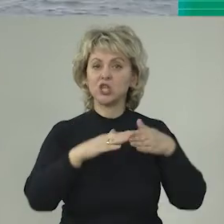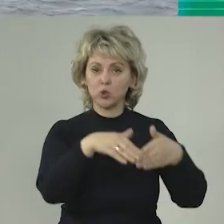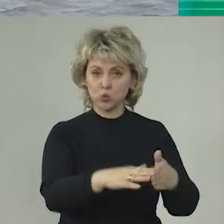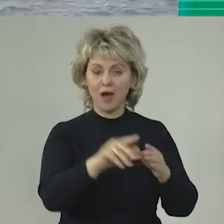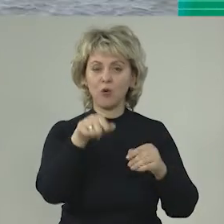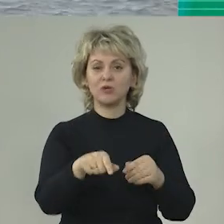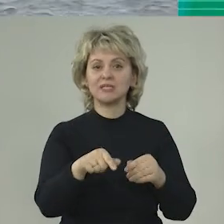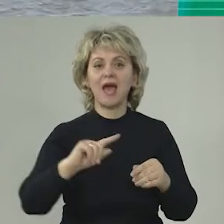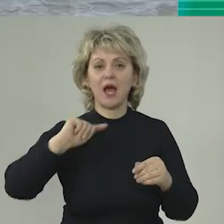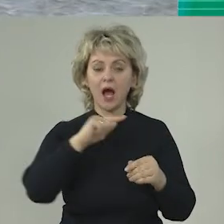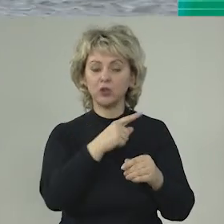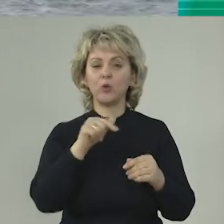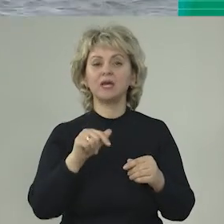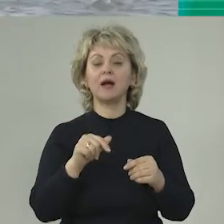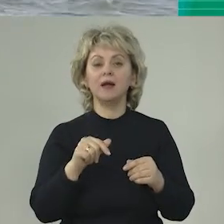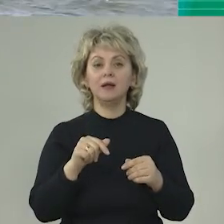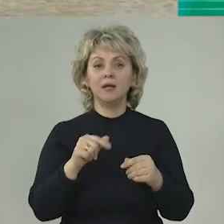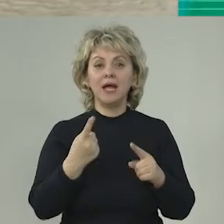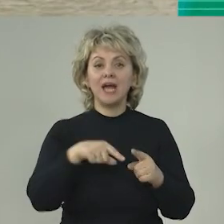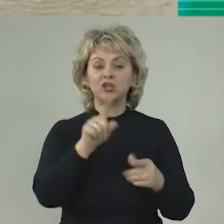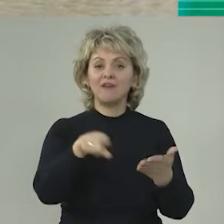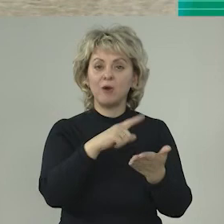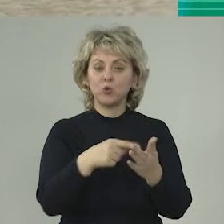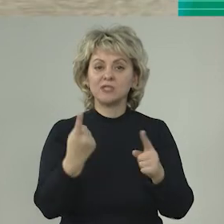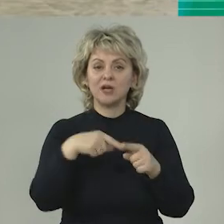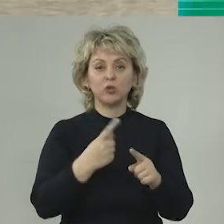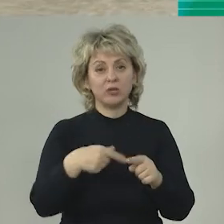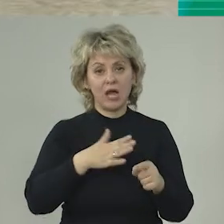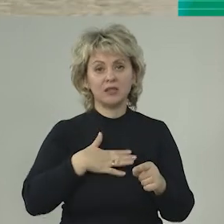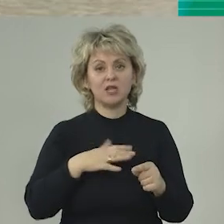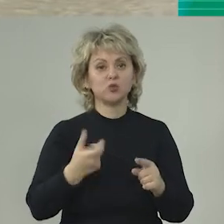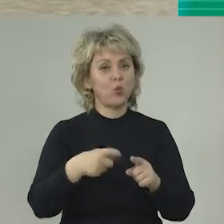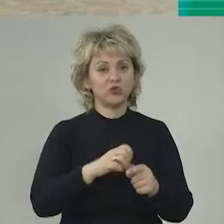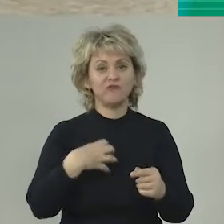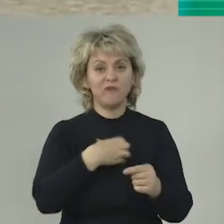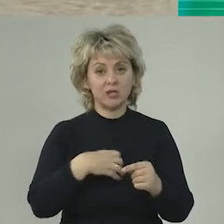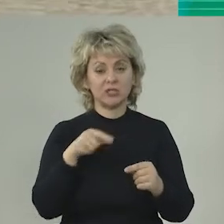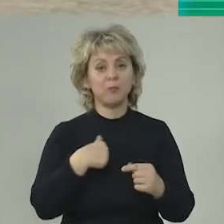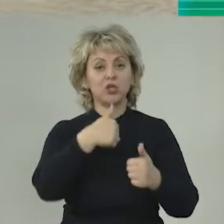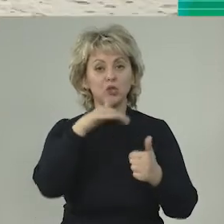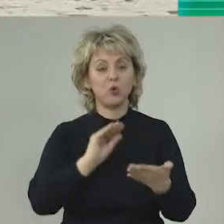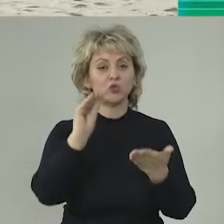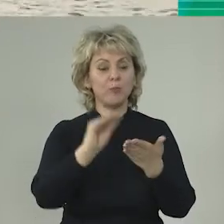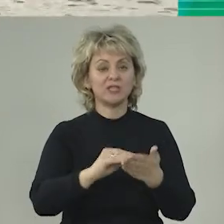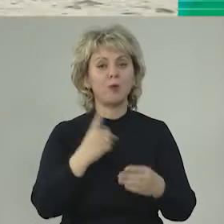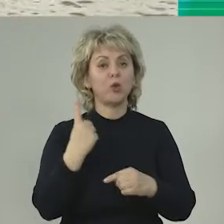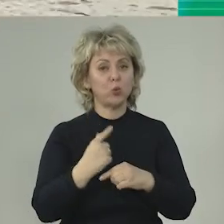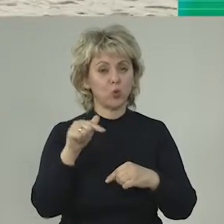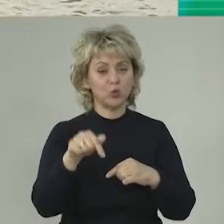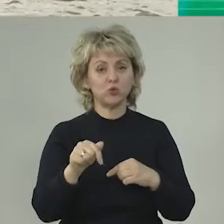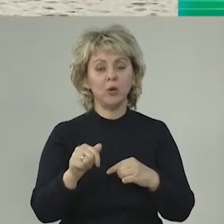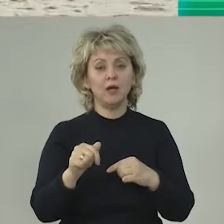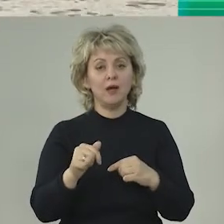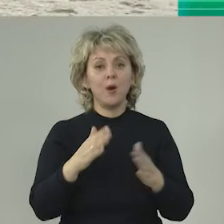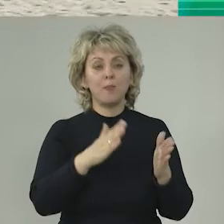судоходство, экономика. И это вопросы, которые для нас очень принципиальны. Мы не можем поставить под угрозу